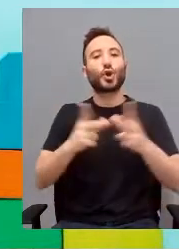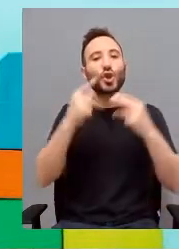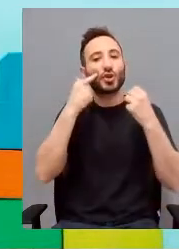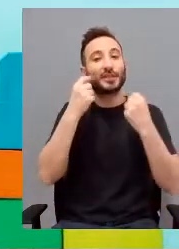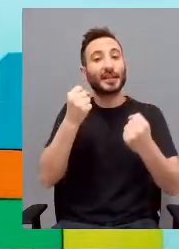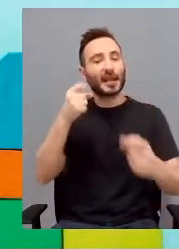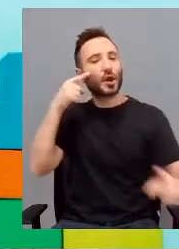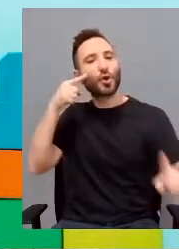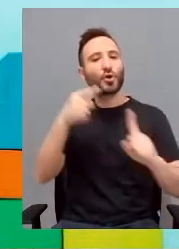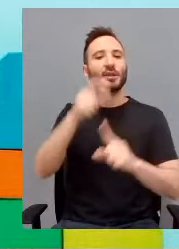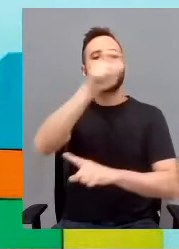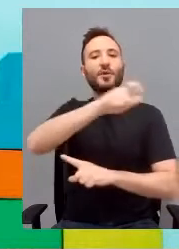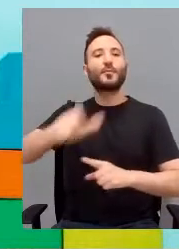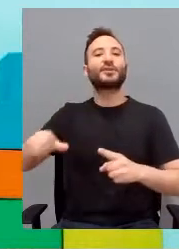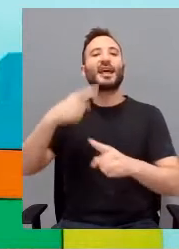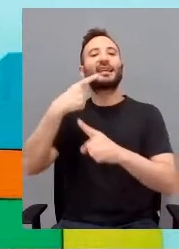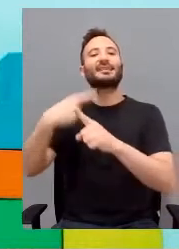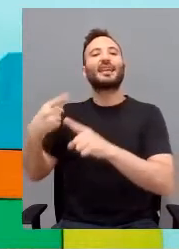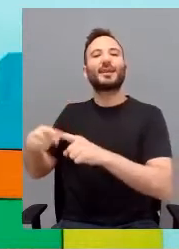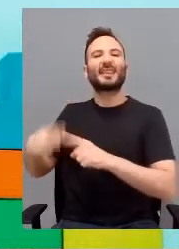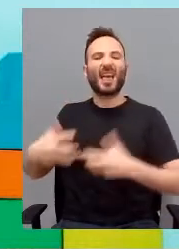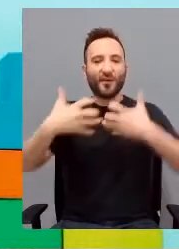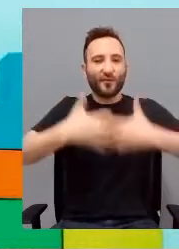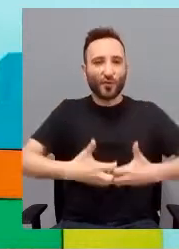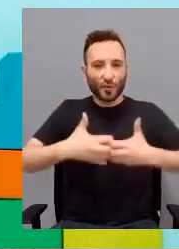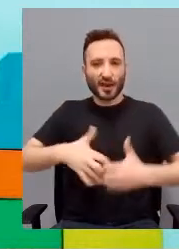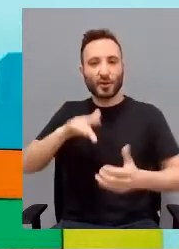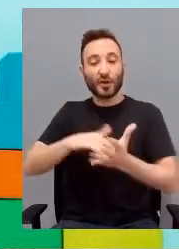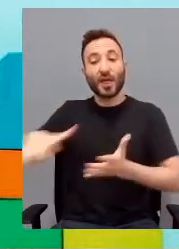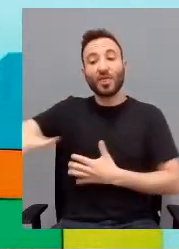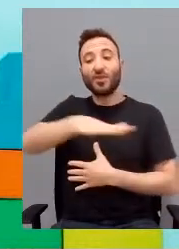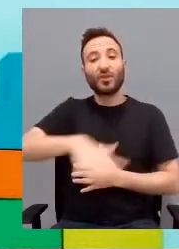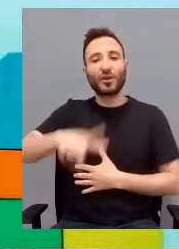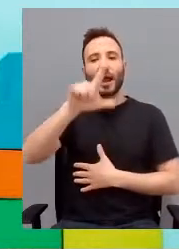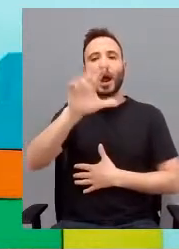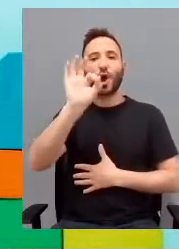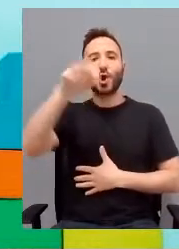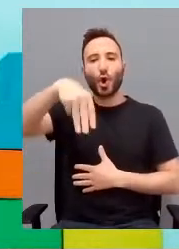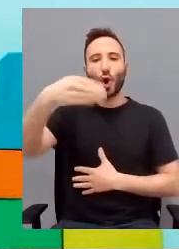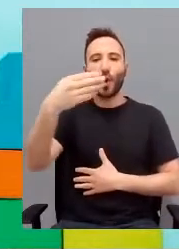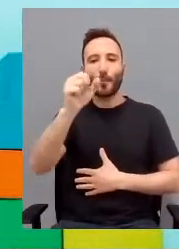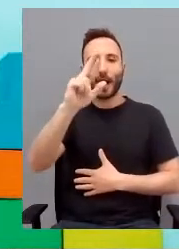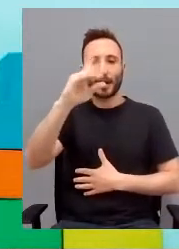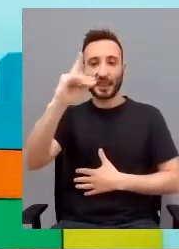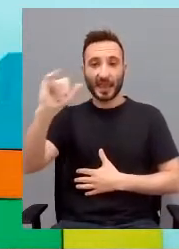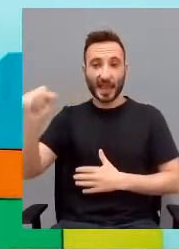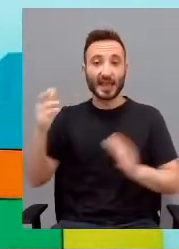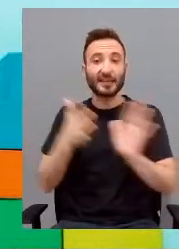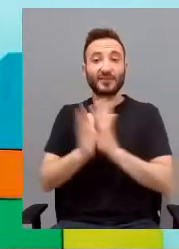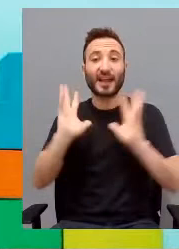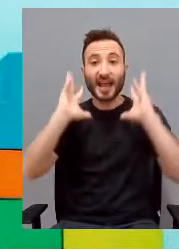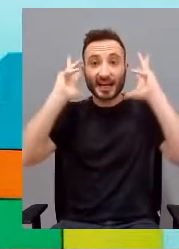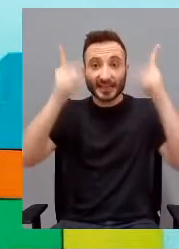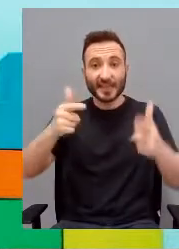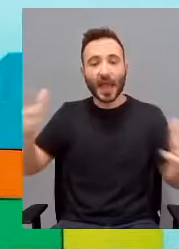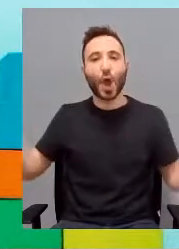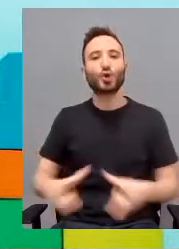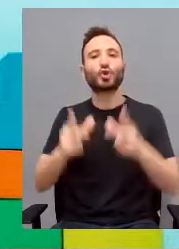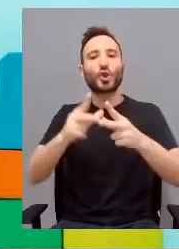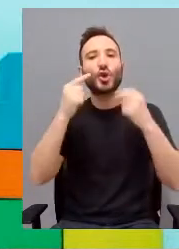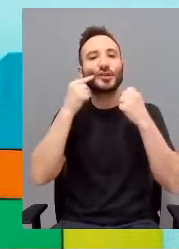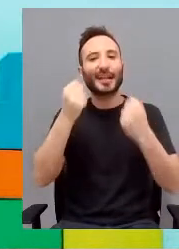con diversità funzionale della Regione Lombardia, cioè una residenza sociosanitaria per persone